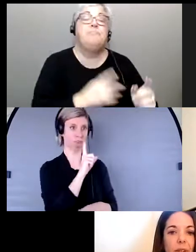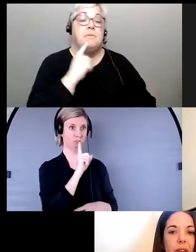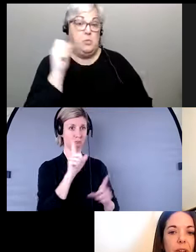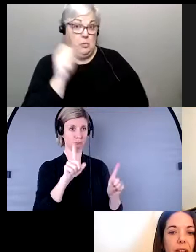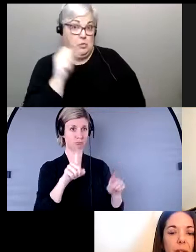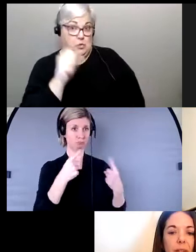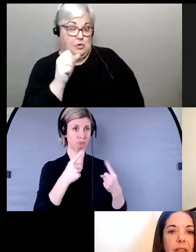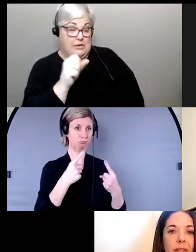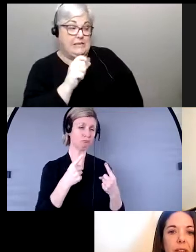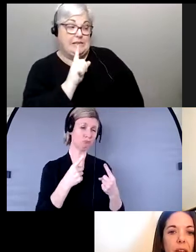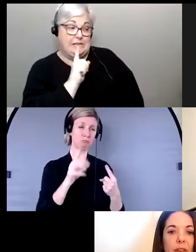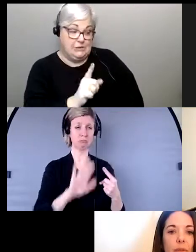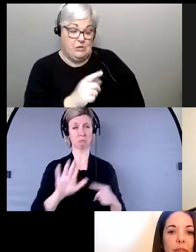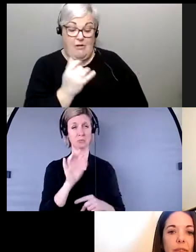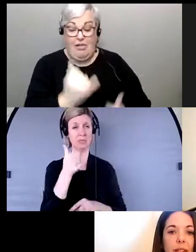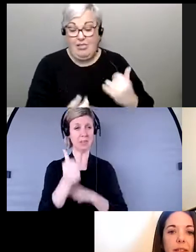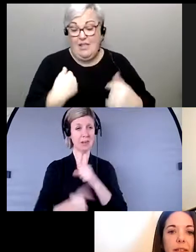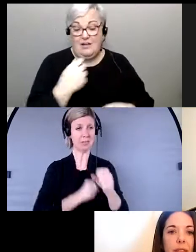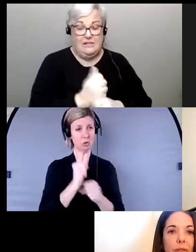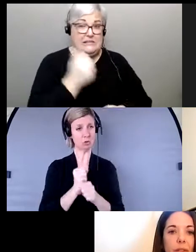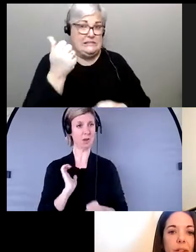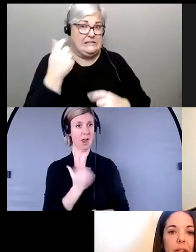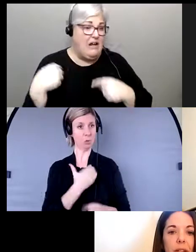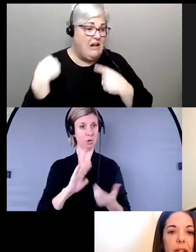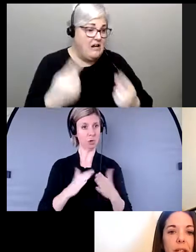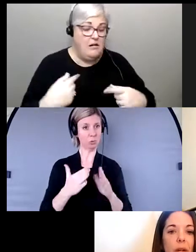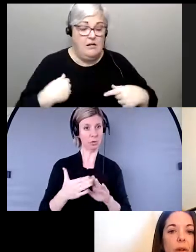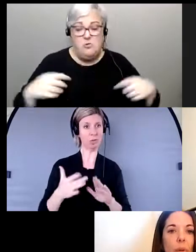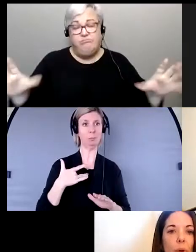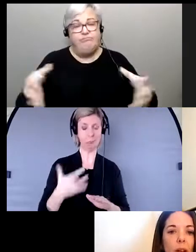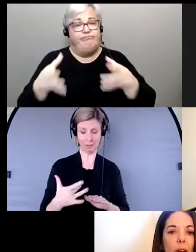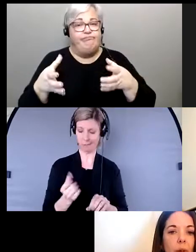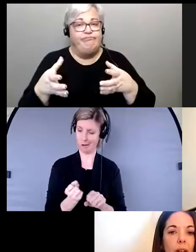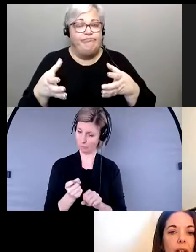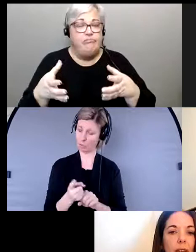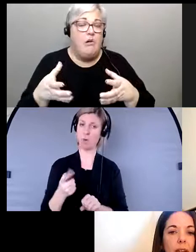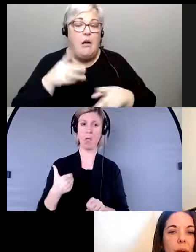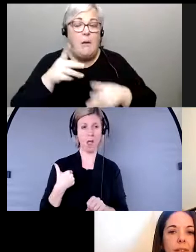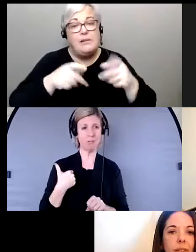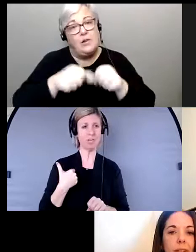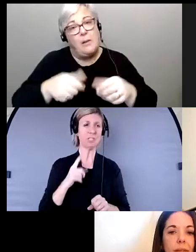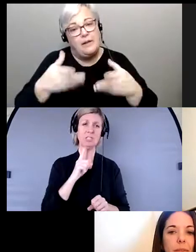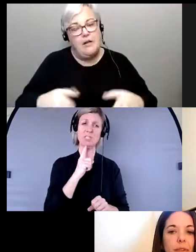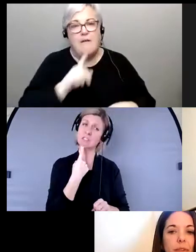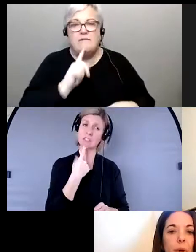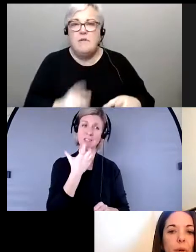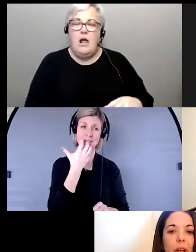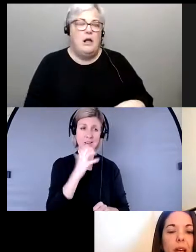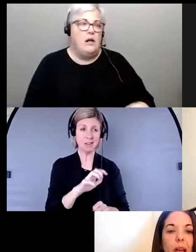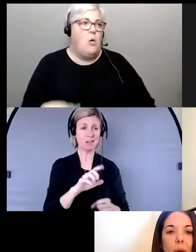Au cours de la dernière décennie, notre collectivité a fait face à des